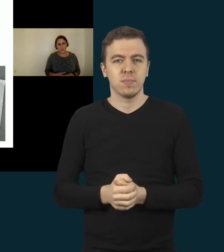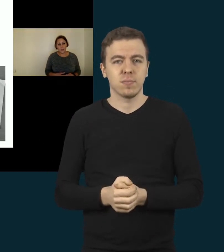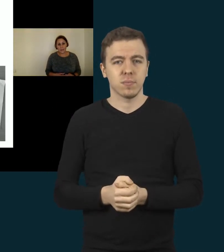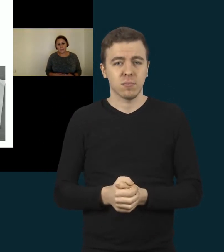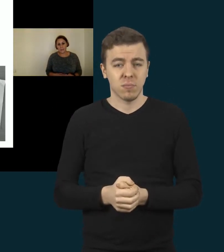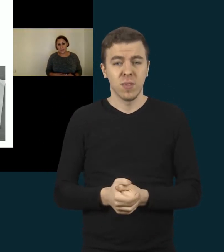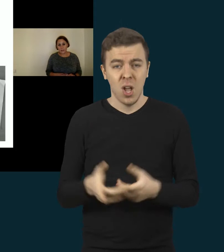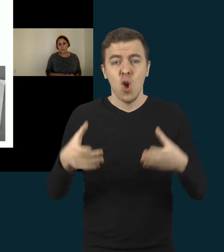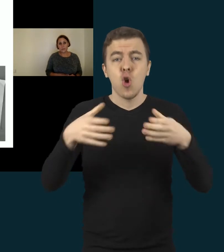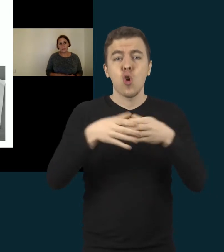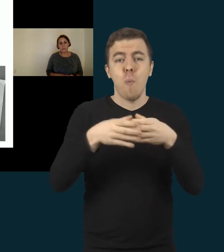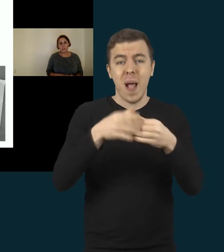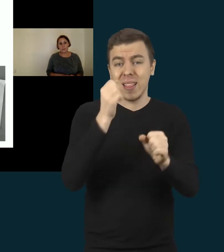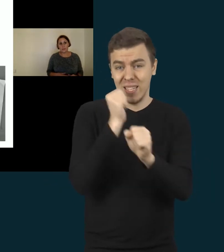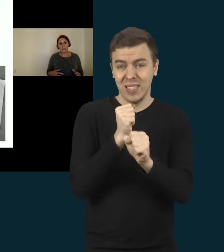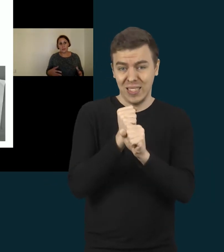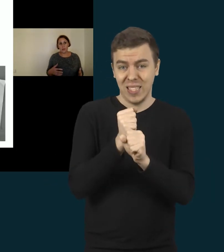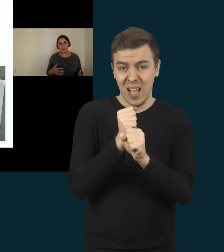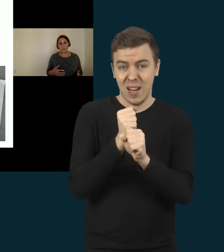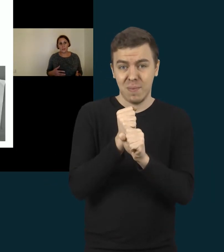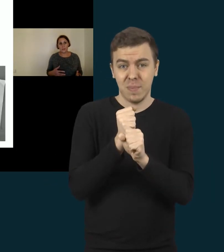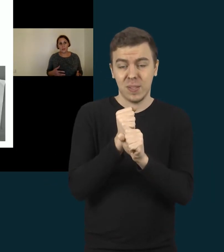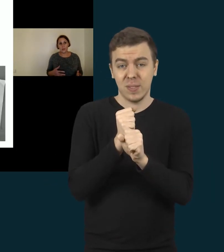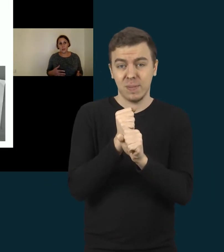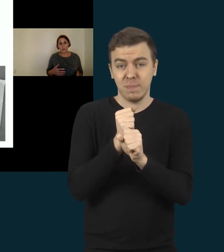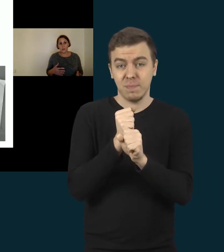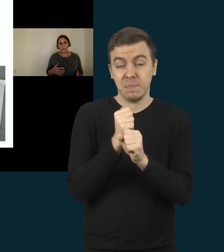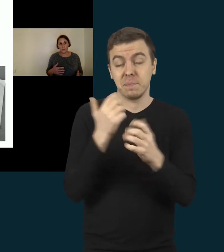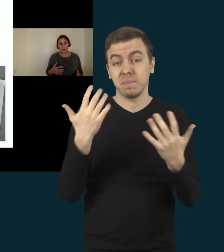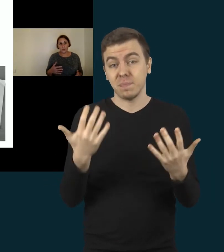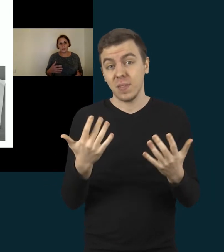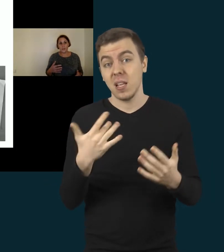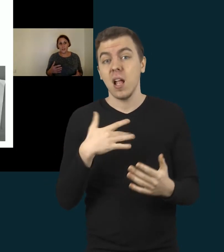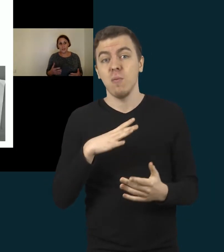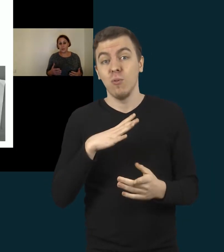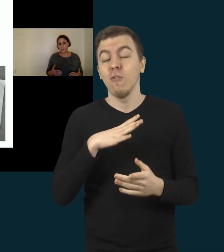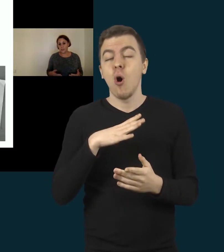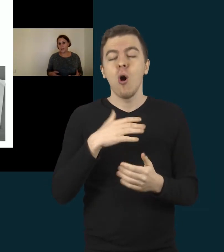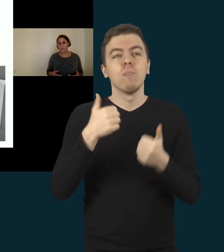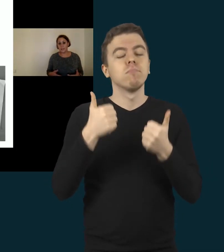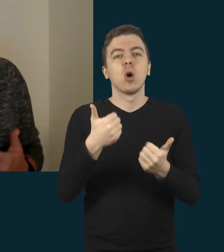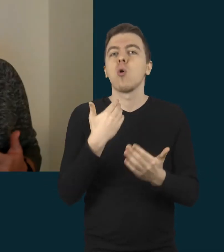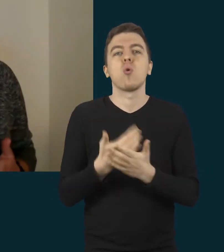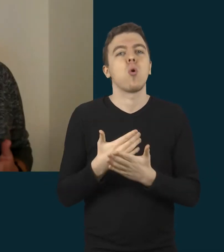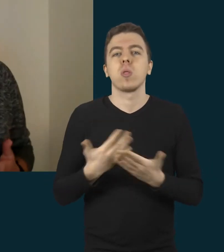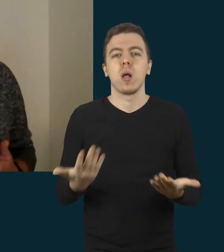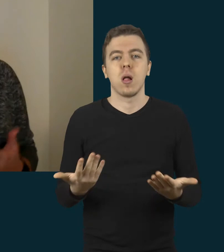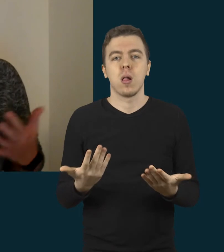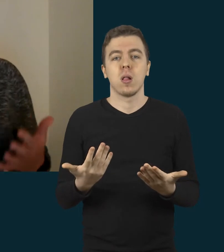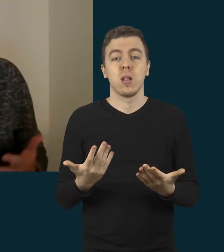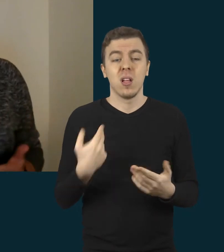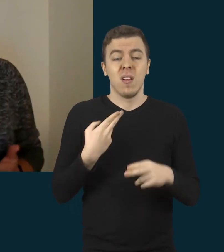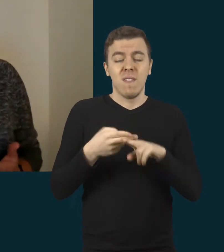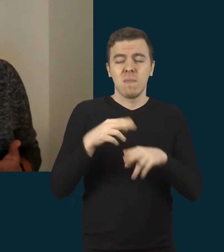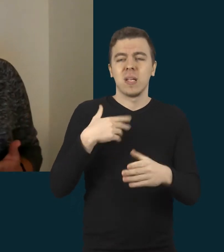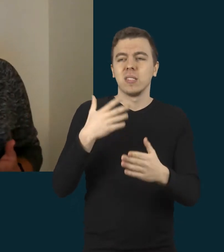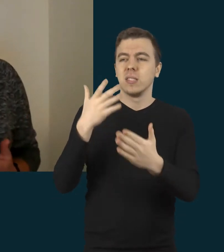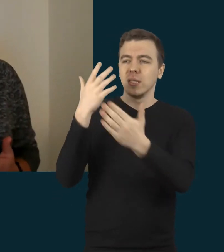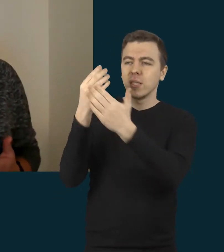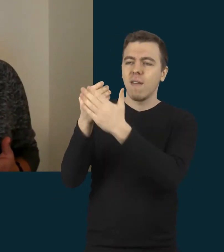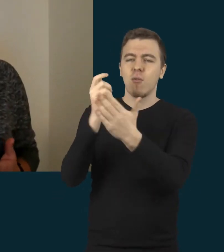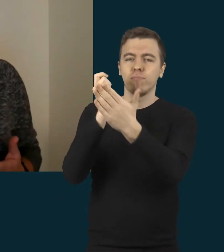tas komandinis darbas, tai gal jisai vyko sklandžiai todėl, kad mes pasidalinom vaidmenimis.